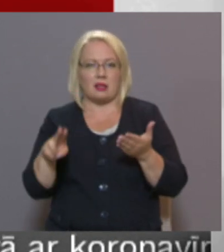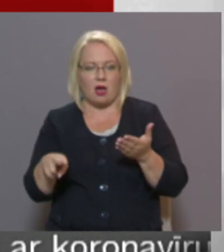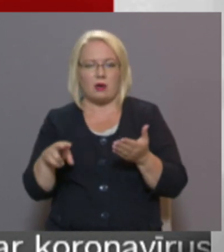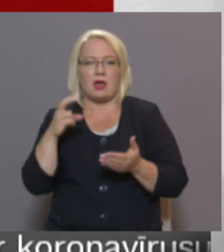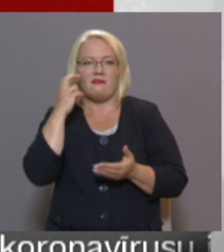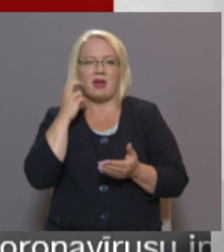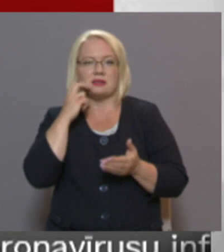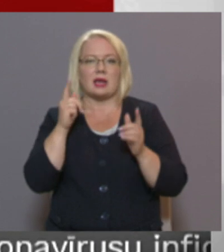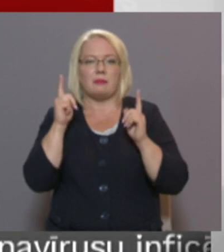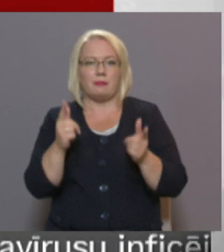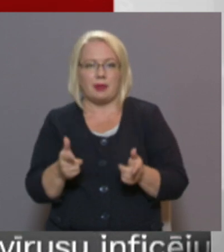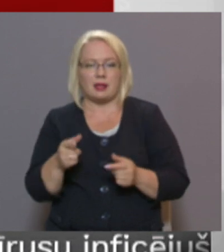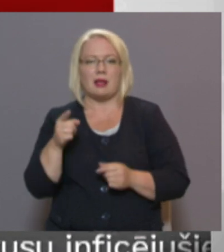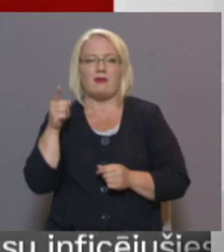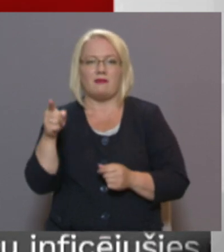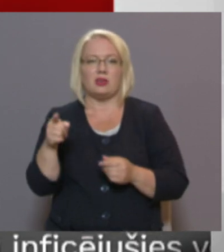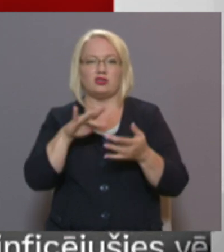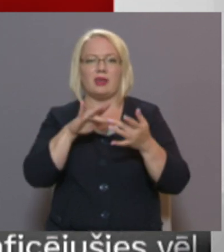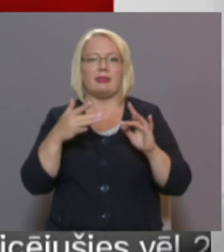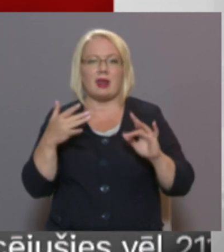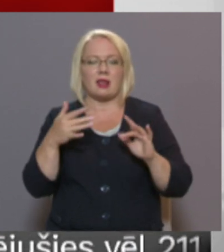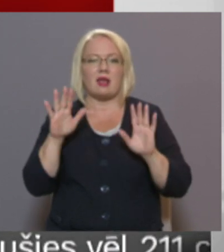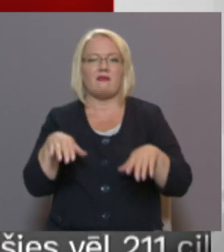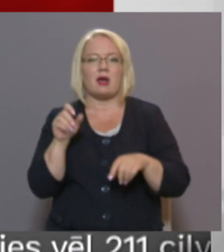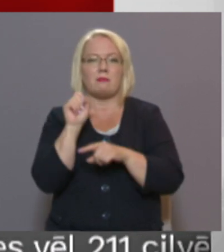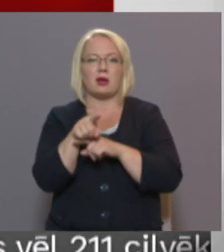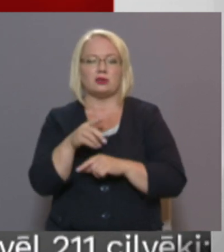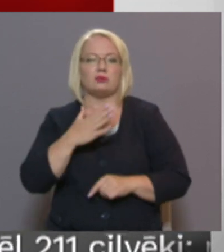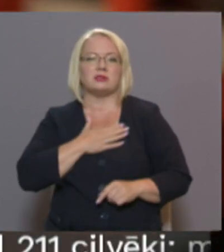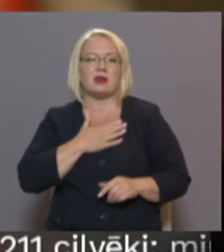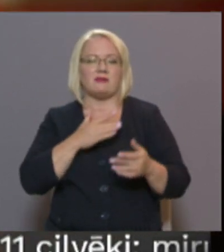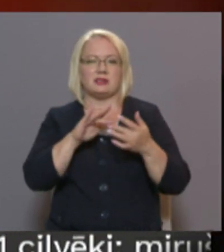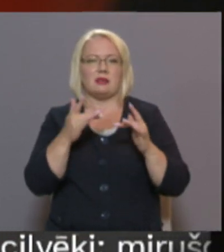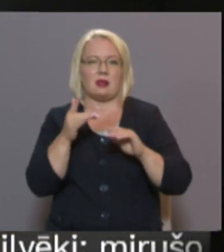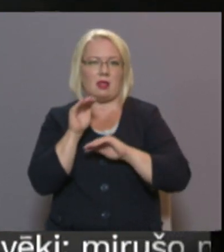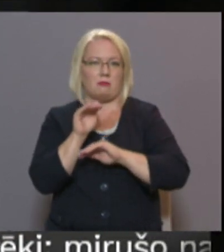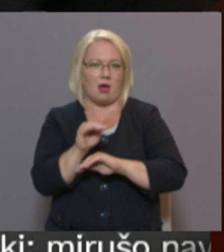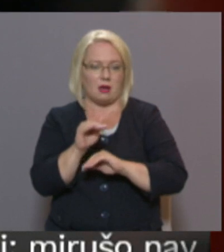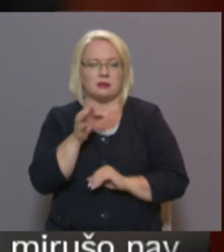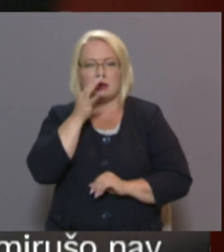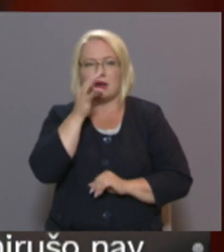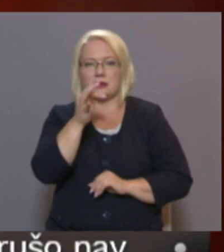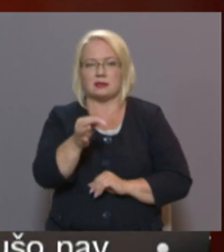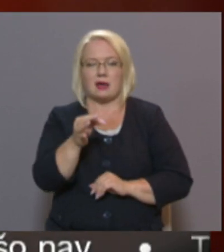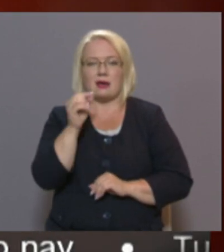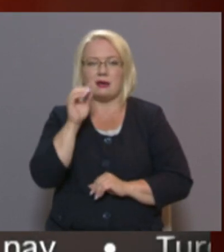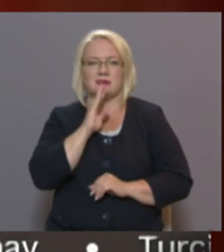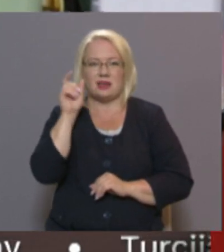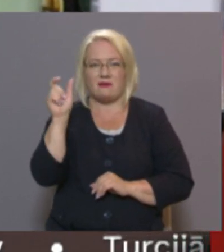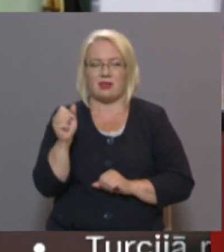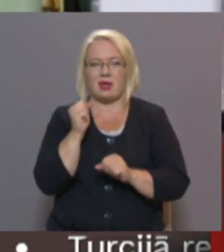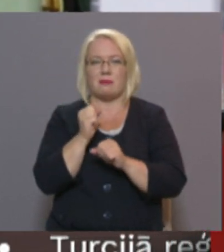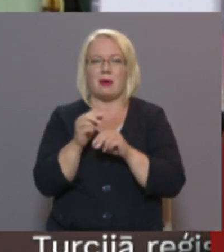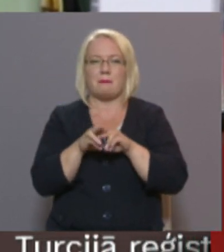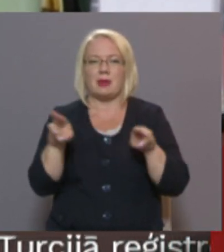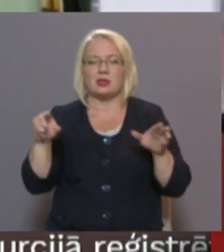piekrīt, vai viņš tieši saistē bar pasūtīt no savas internetbankas. Kā norāda Selēna Laura, darbs pie ministru